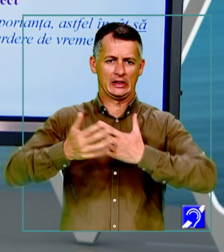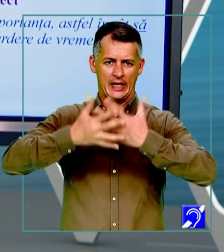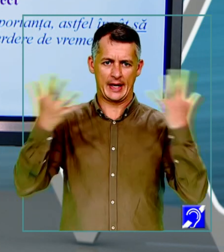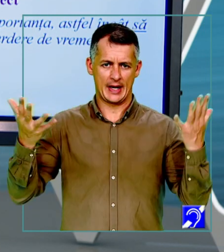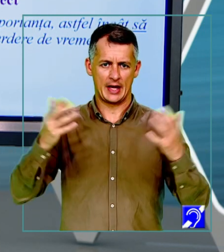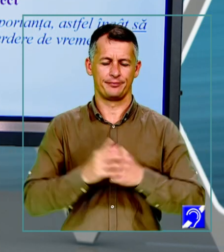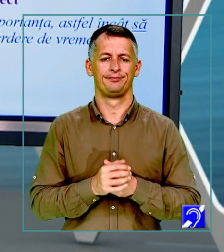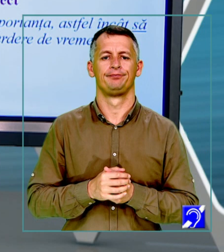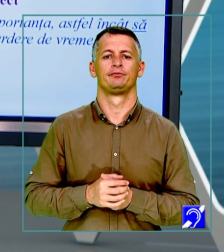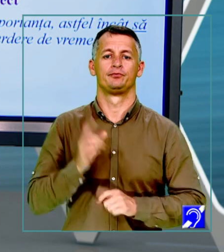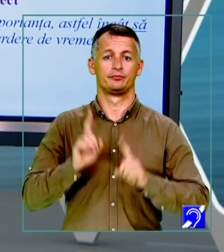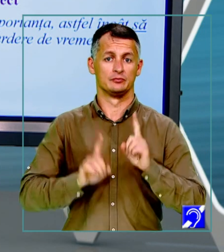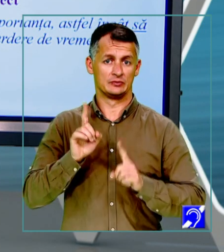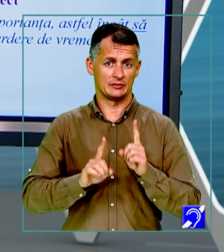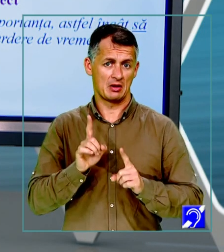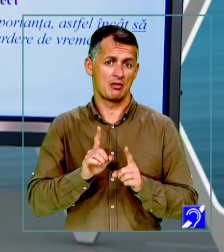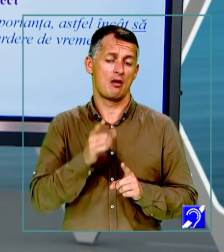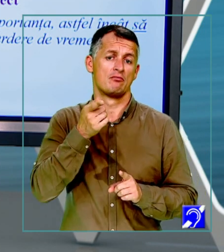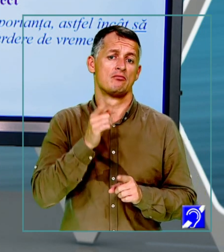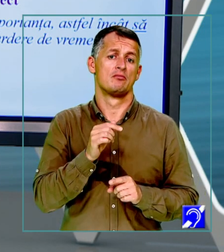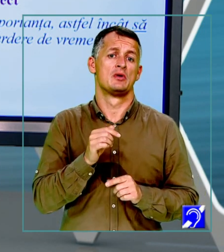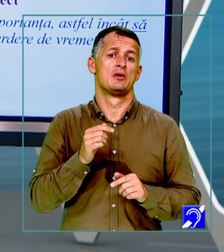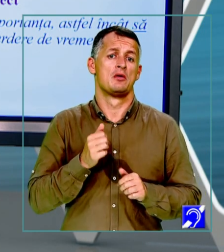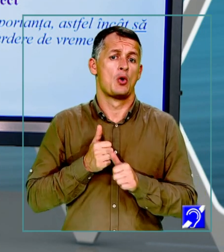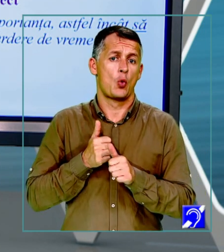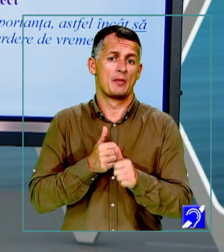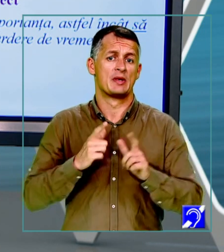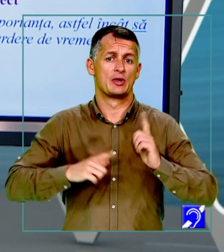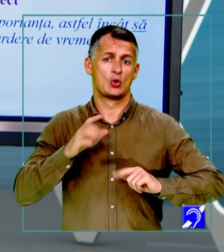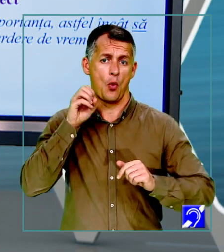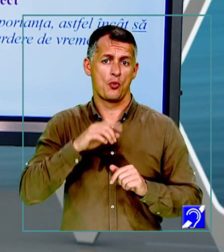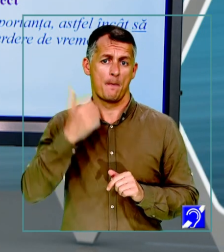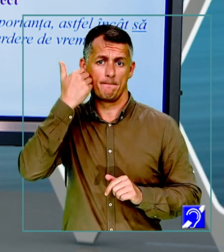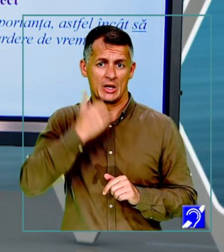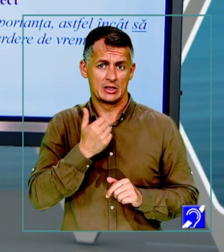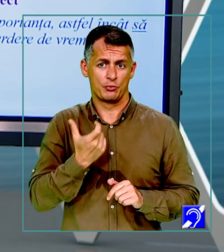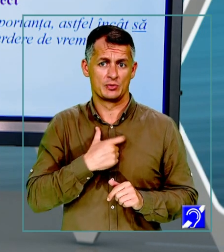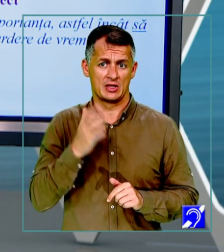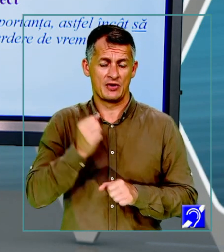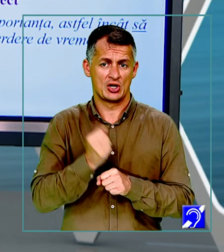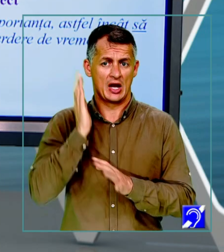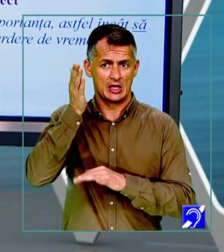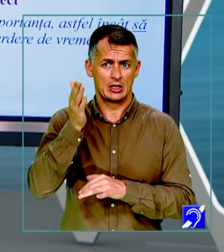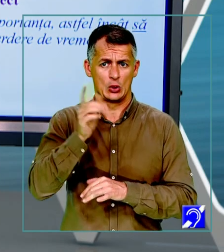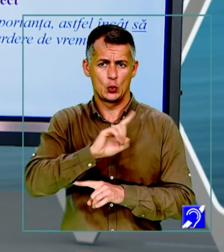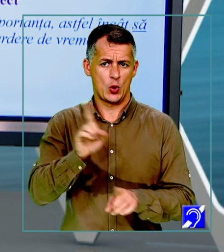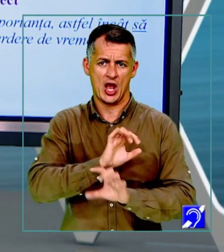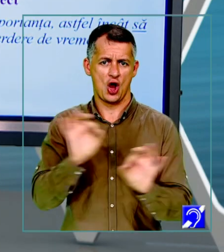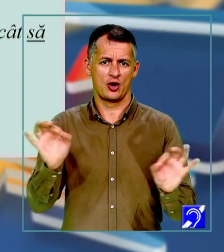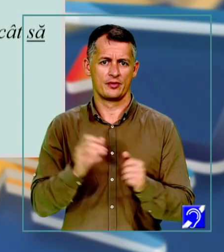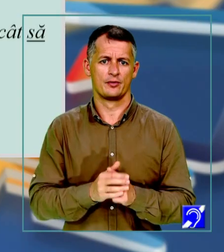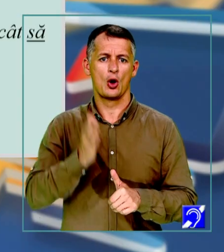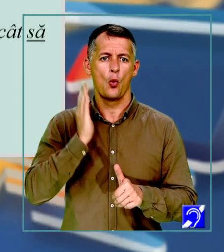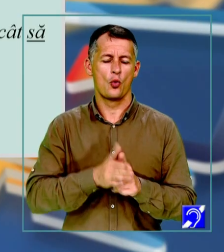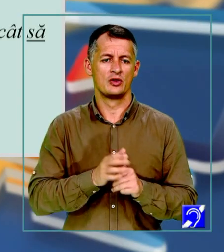afirmația, dacă își urmează pasiunea, omul își ratează șansa de a face carieră, este incorrectă. Ultima afirmație.